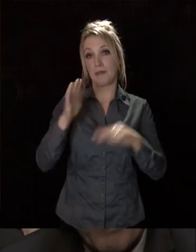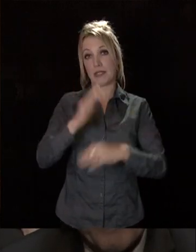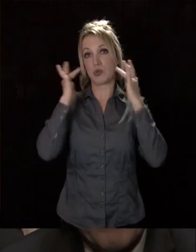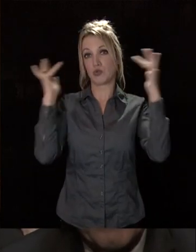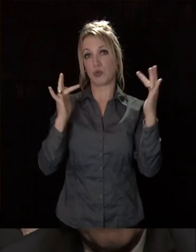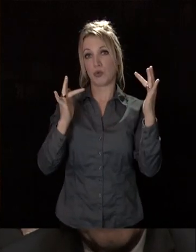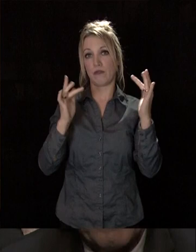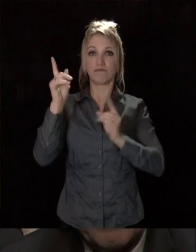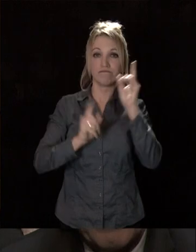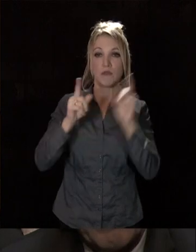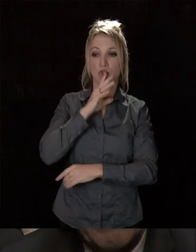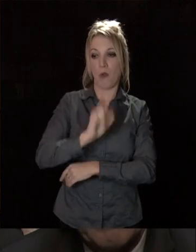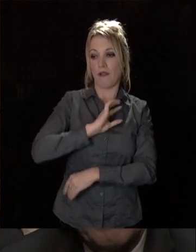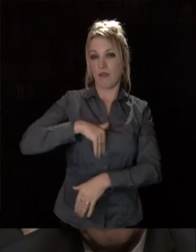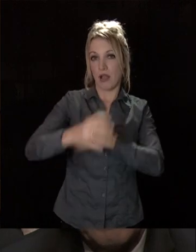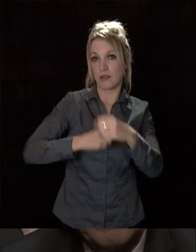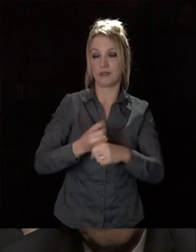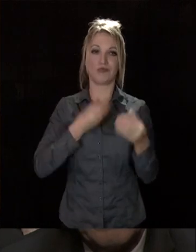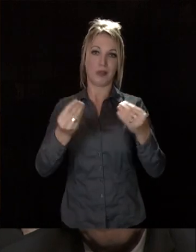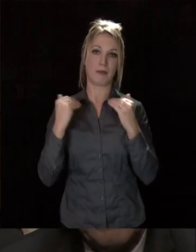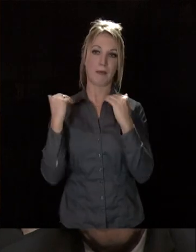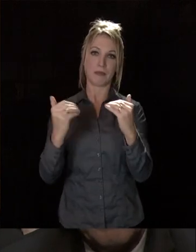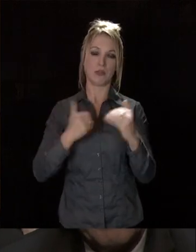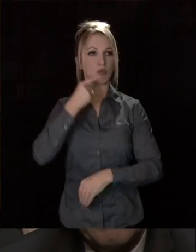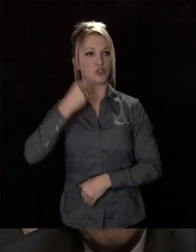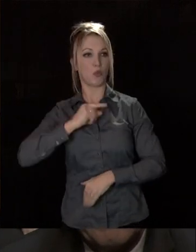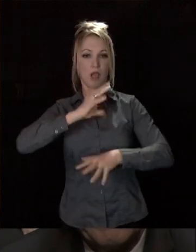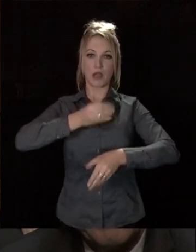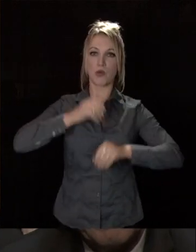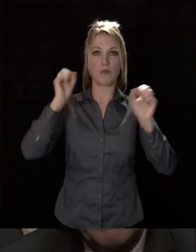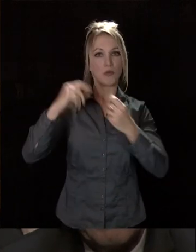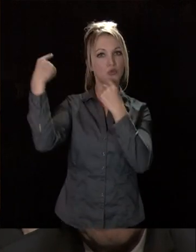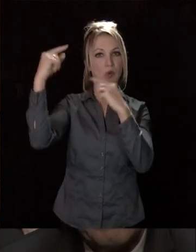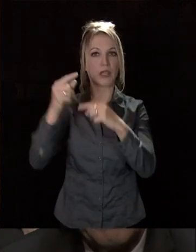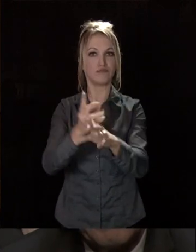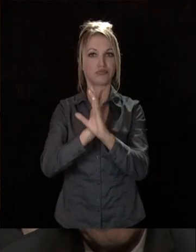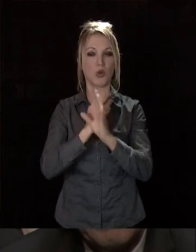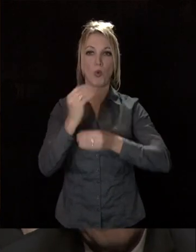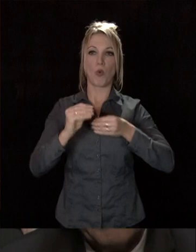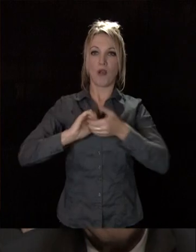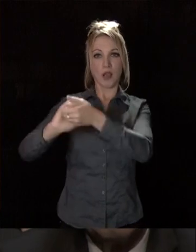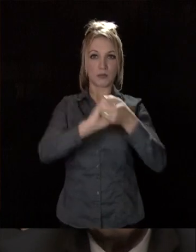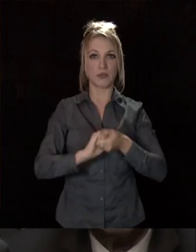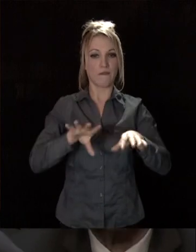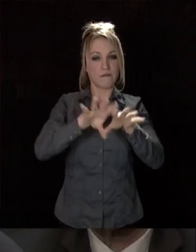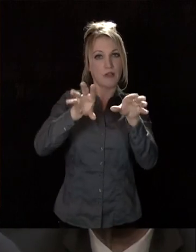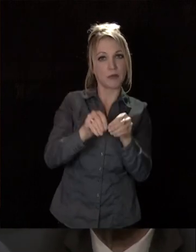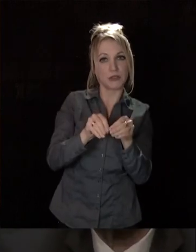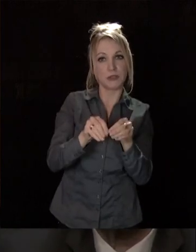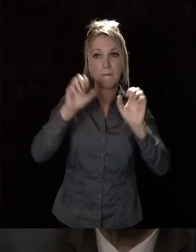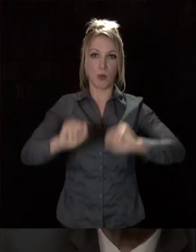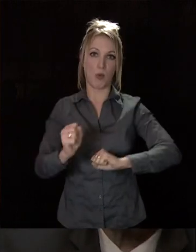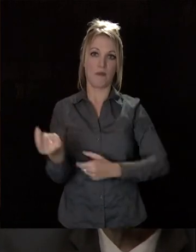des fêtes de fin d'année et que Dijon accueille nos visiteurs, vos familles, vos amis, les touristes dans des